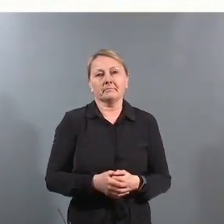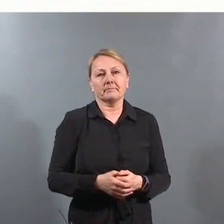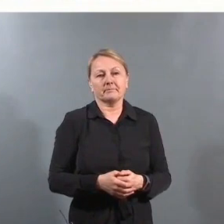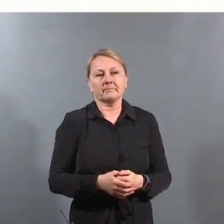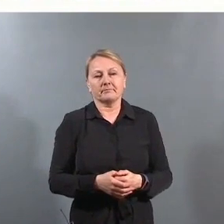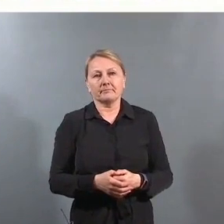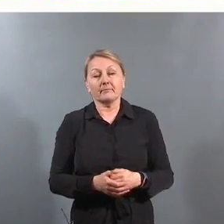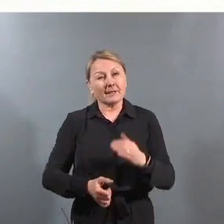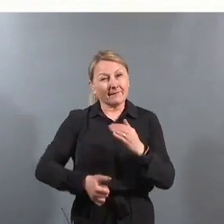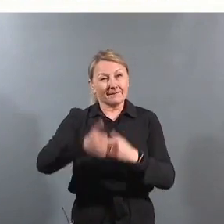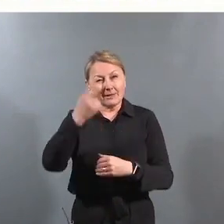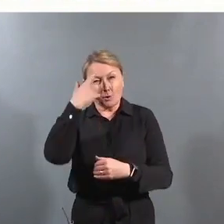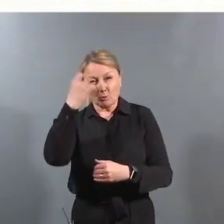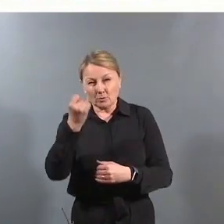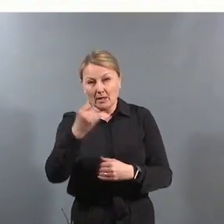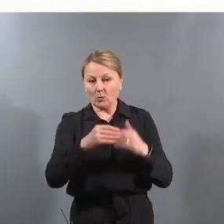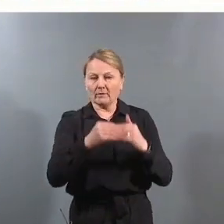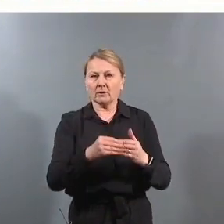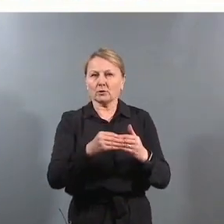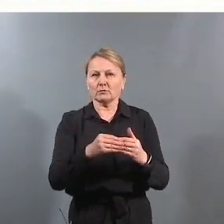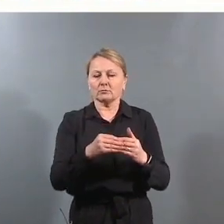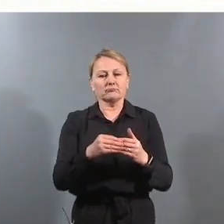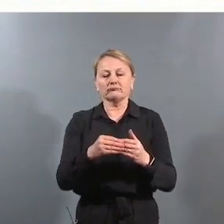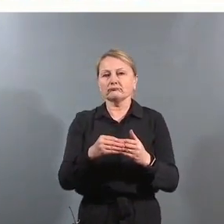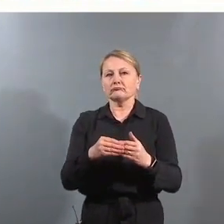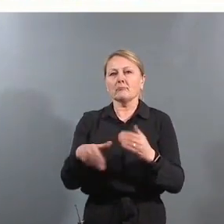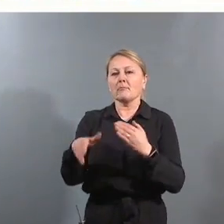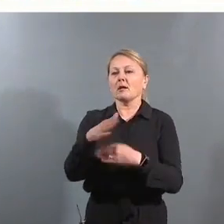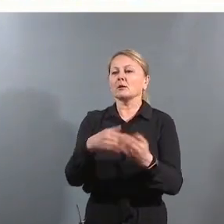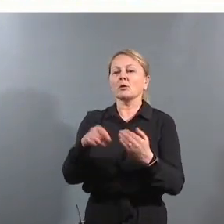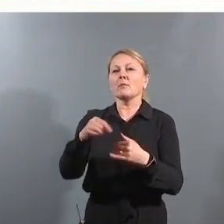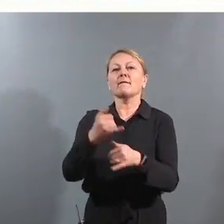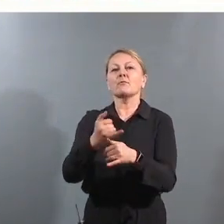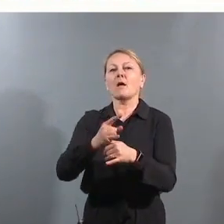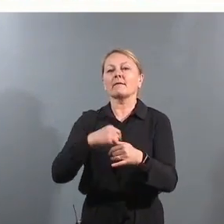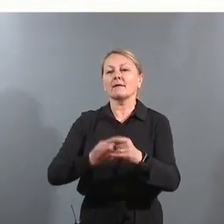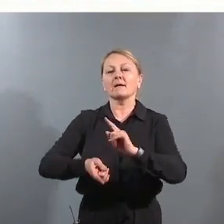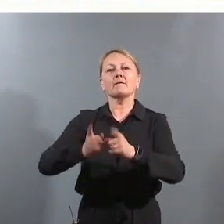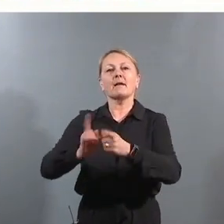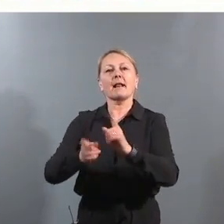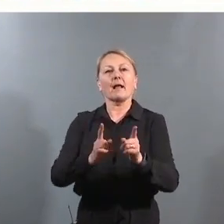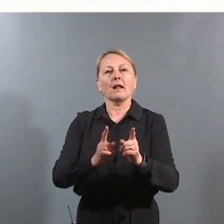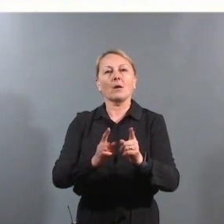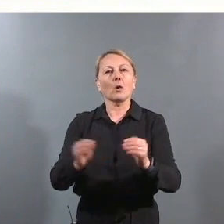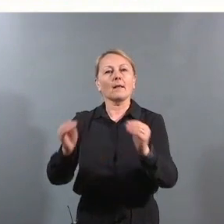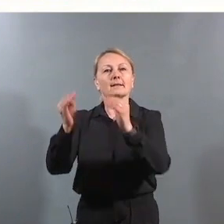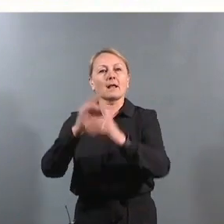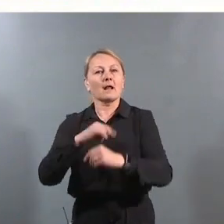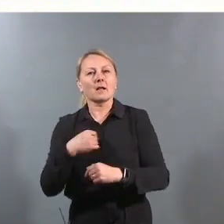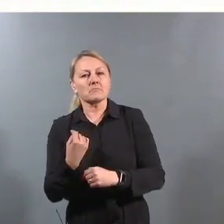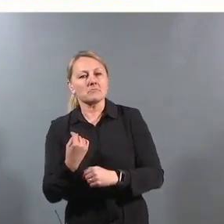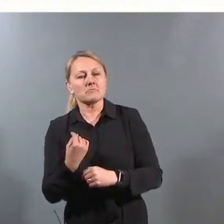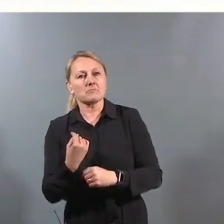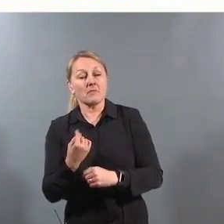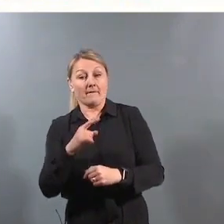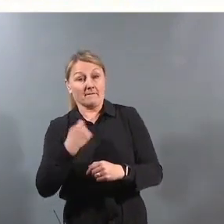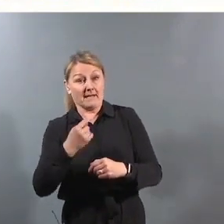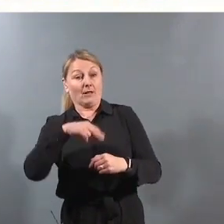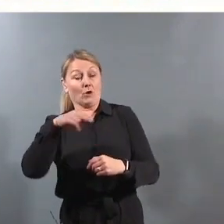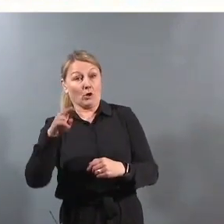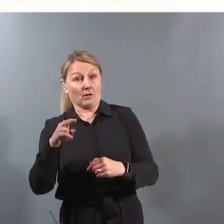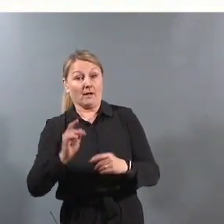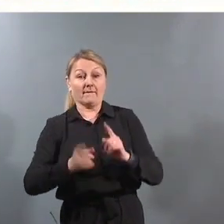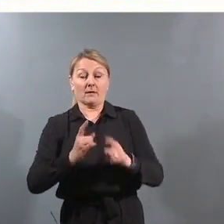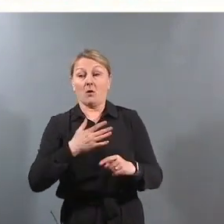Og så er det viktig å huske at konvensjonen de blander seg ikke opp i hvordan vi velger å organisere oss. At vi i Norge velger å